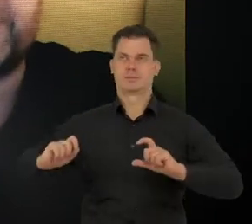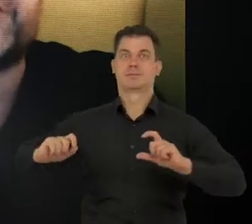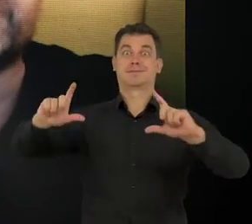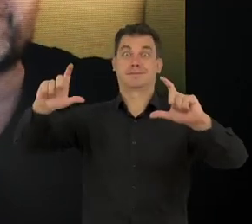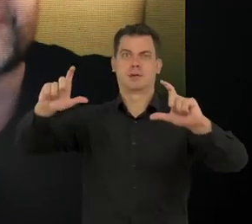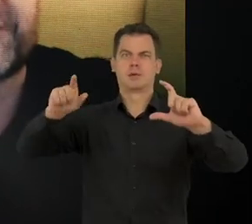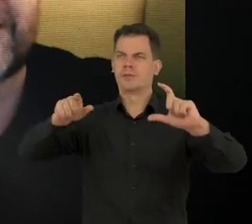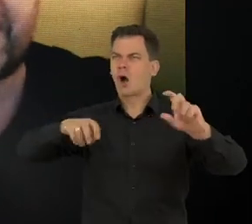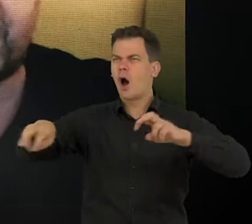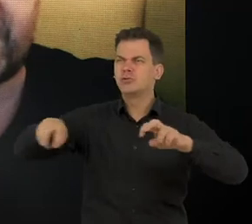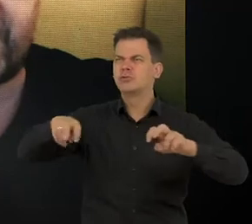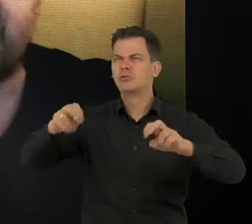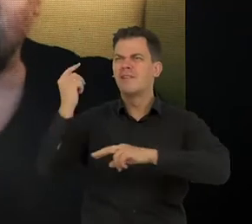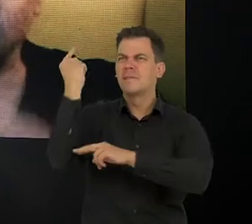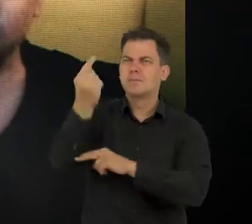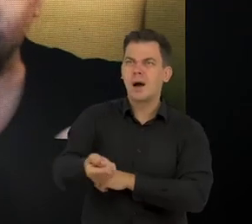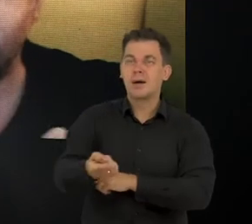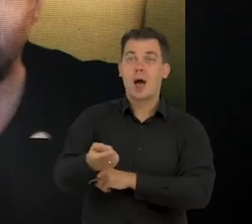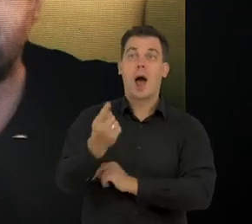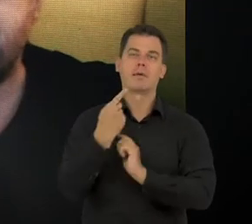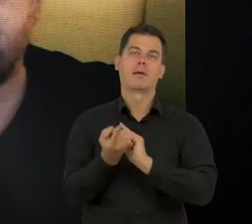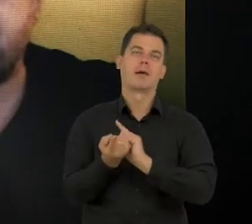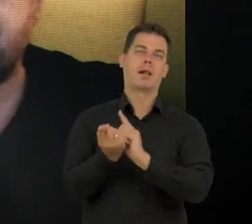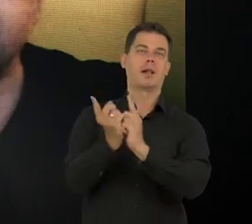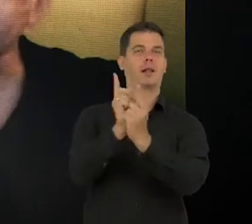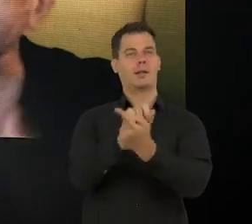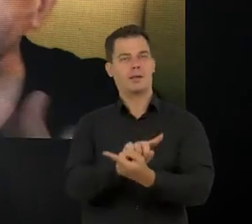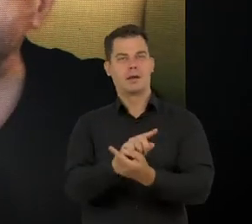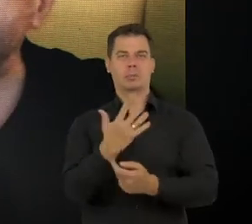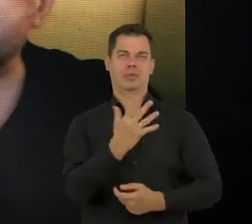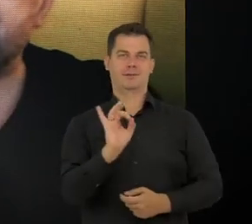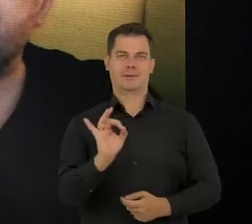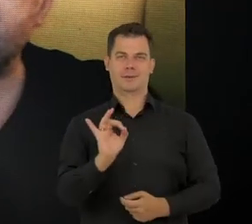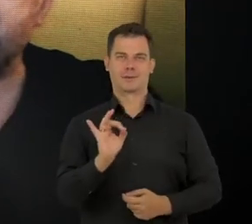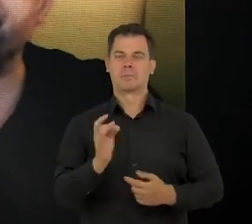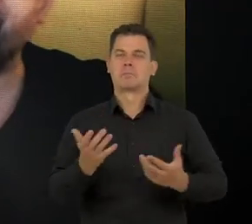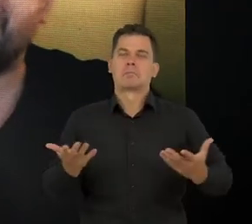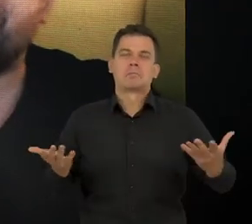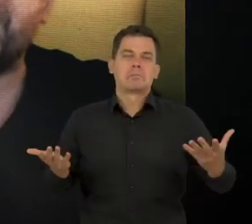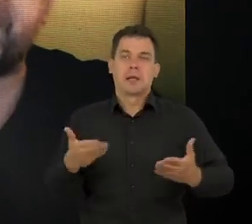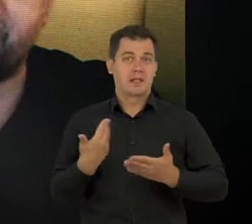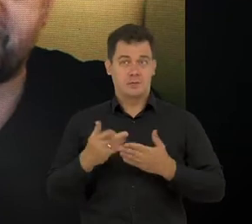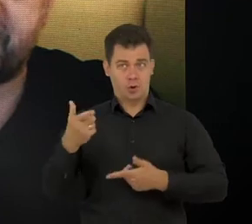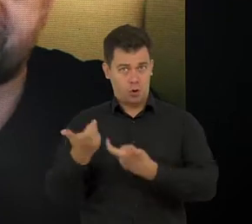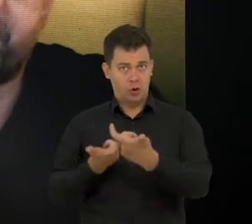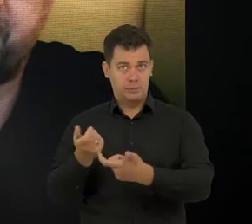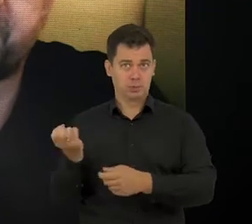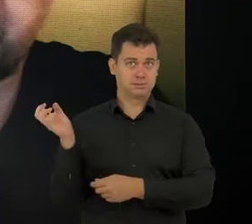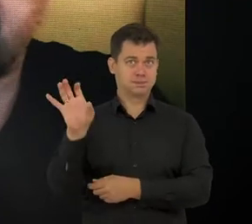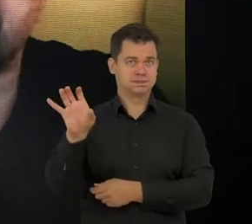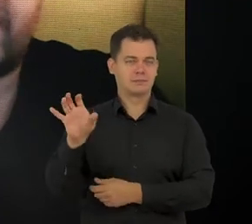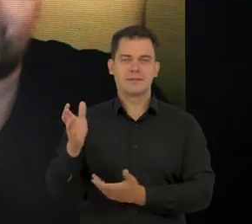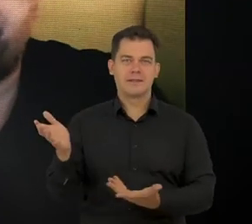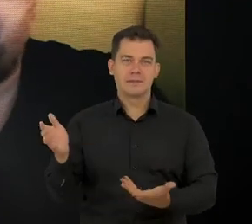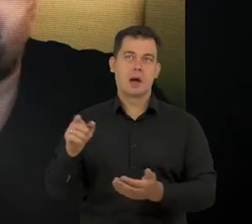są prawdziwi ludzie, że coś tam się realnego dzieje, ale jest zupełnie inny kontekst. Trudno powiedzieć, dlaczego ludzie umieszczają coś takiego. Być